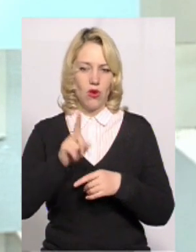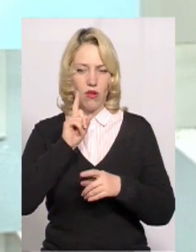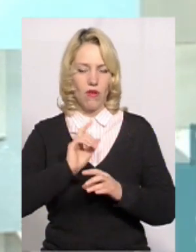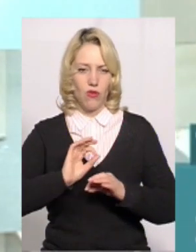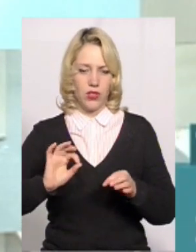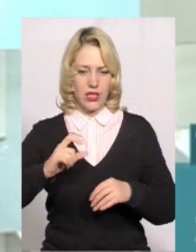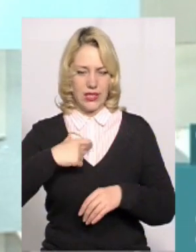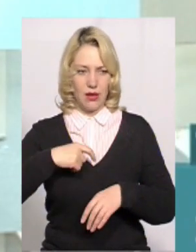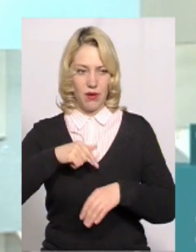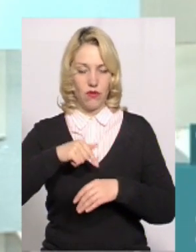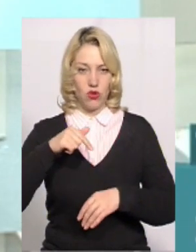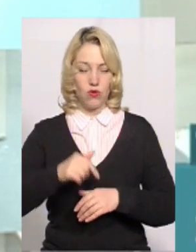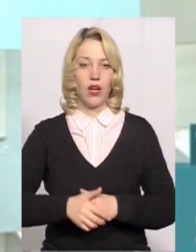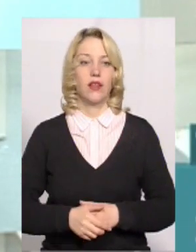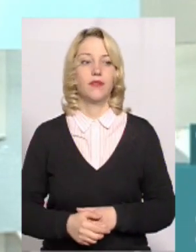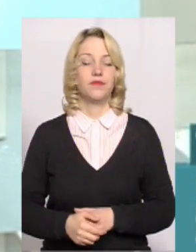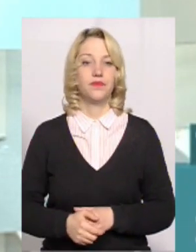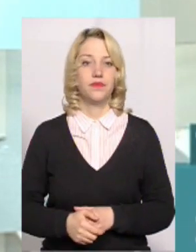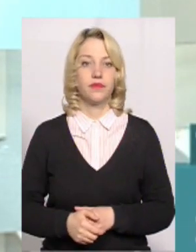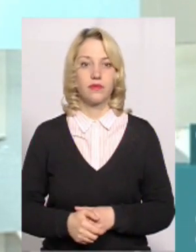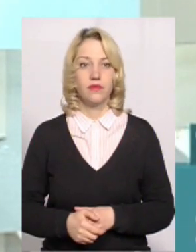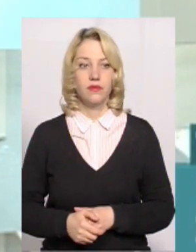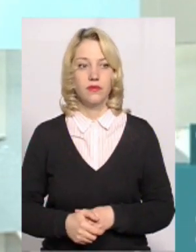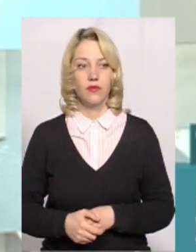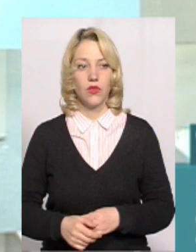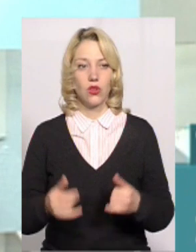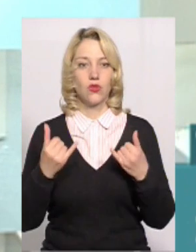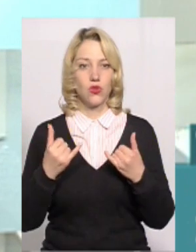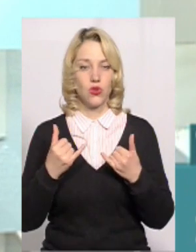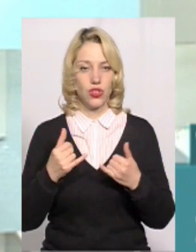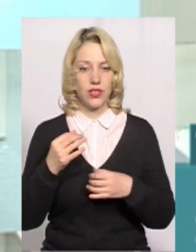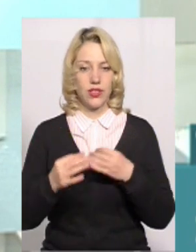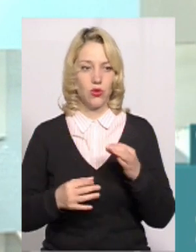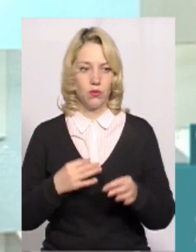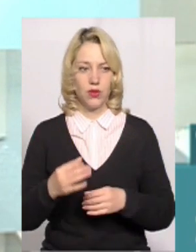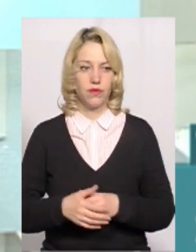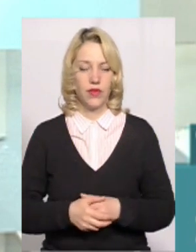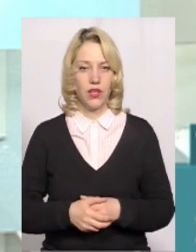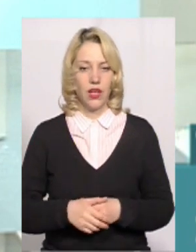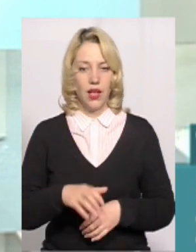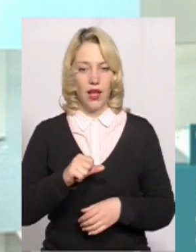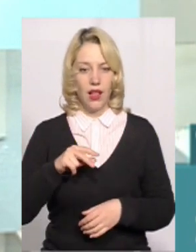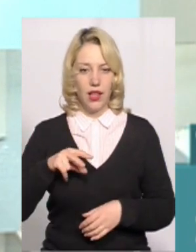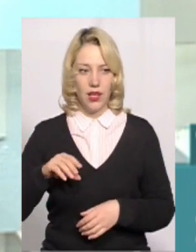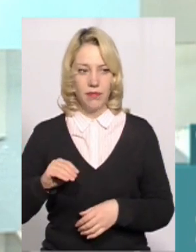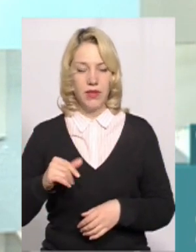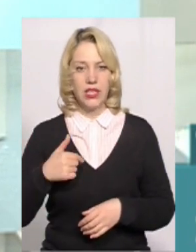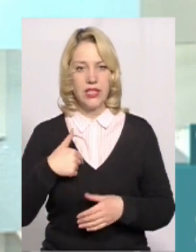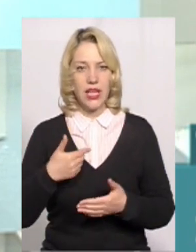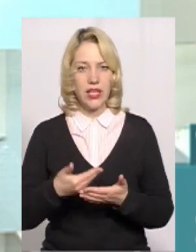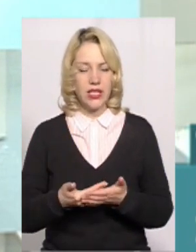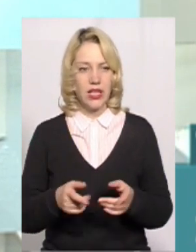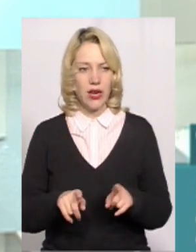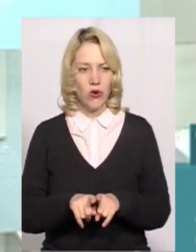відчуває, так, в сучасній добі. От, але, мені здається